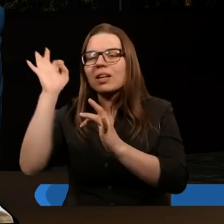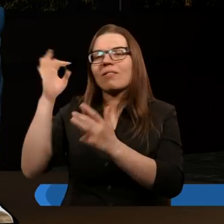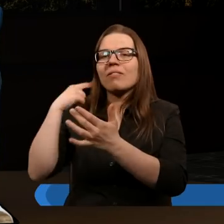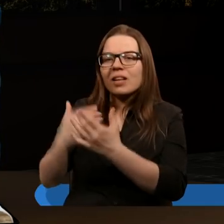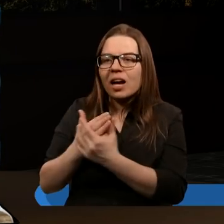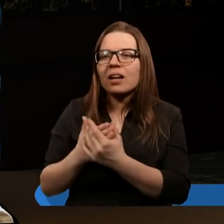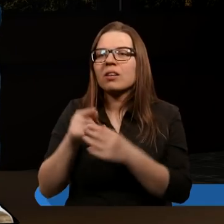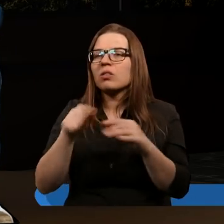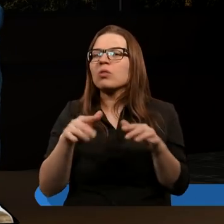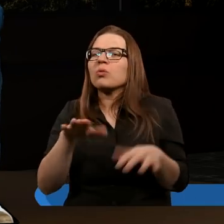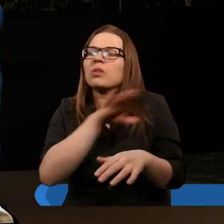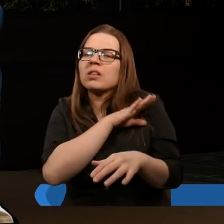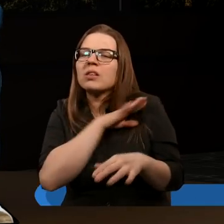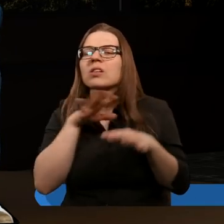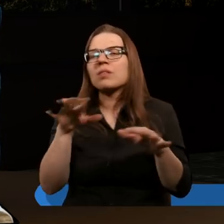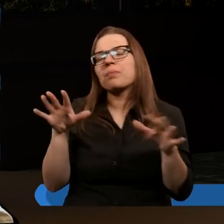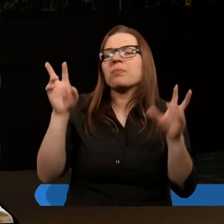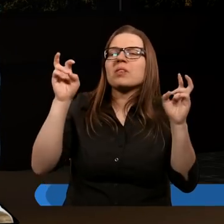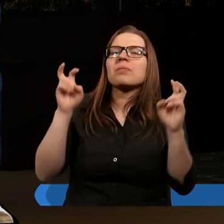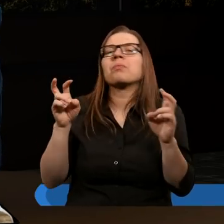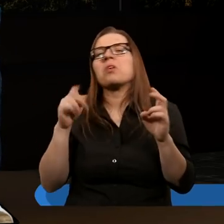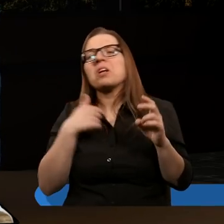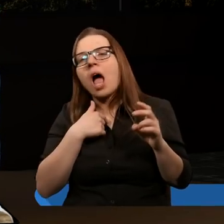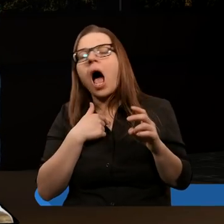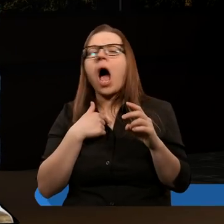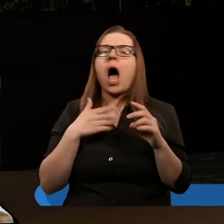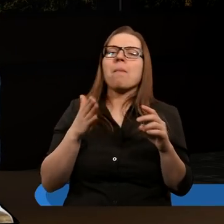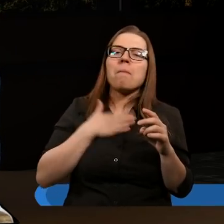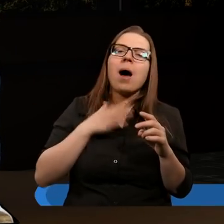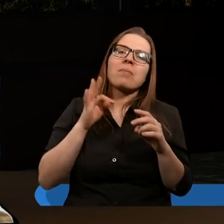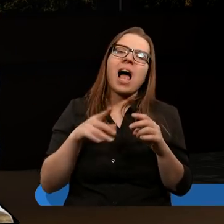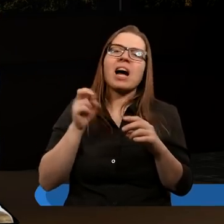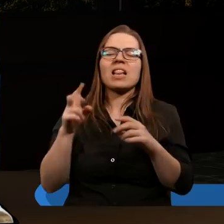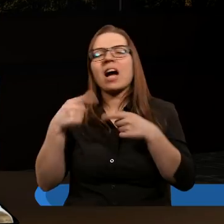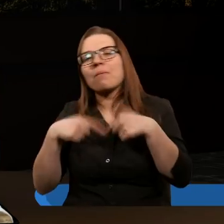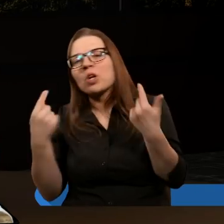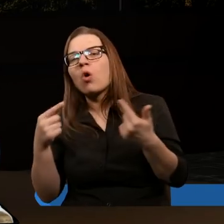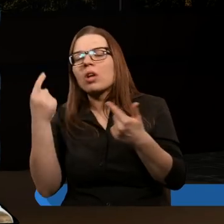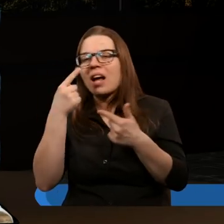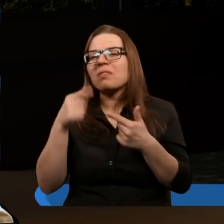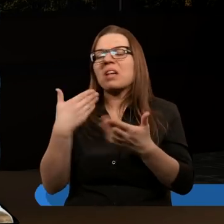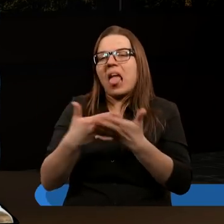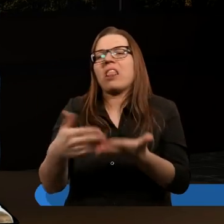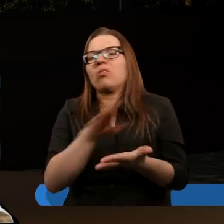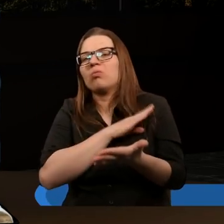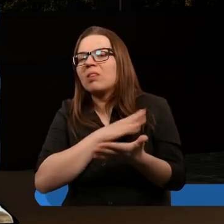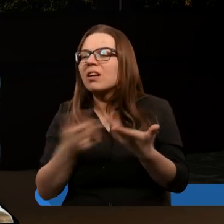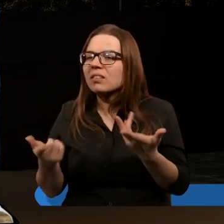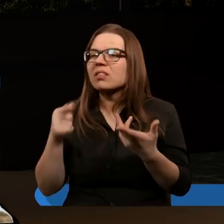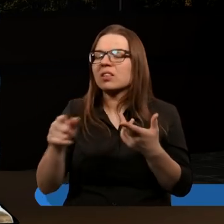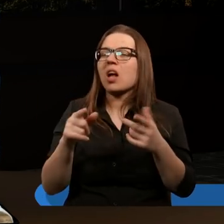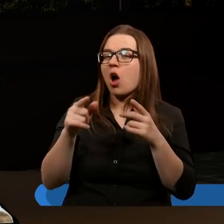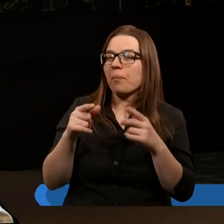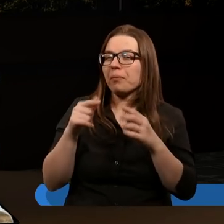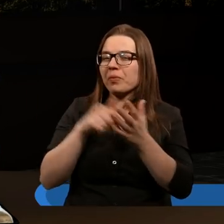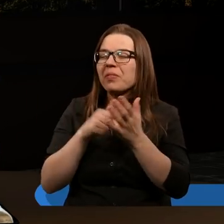Natomiast tutaj giną z tytułu przekonań, z tytułu tego, że wierzą w Boga. I ciekawa jest tutaj ta symbolika z ołtarzem, że